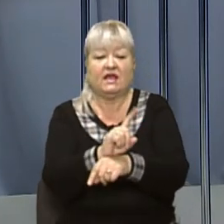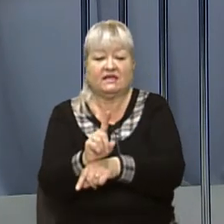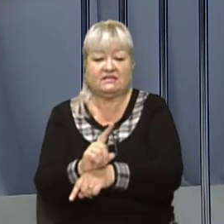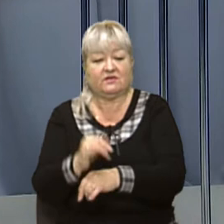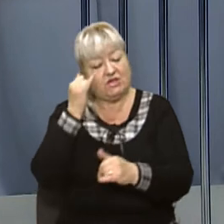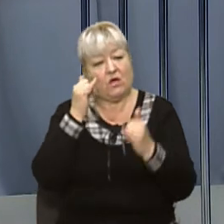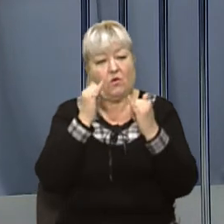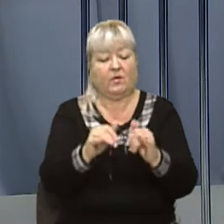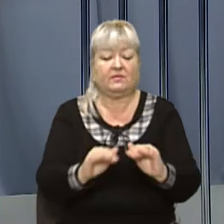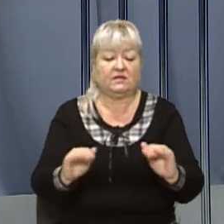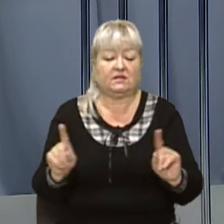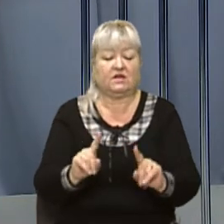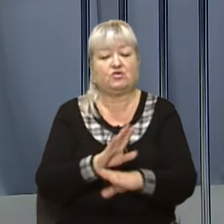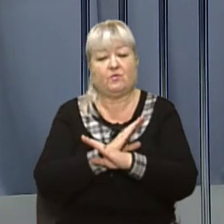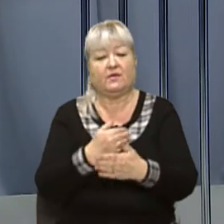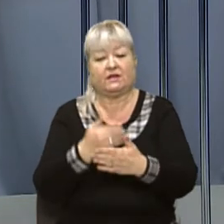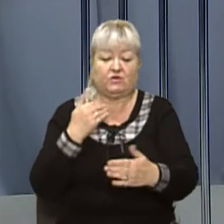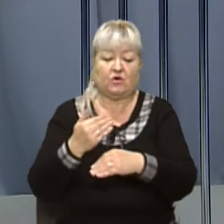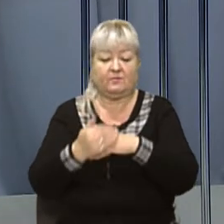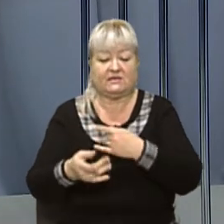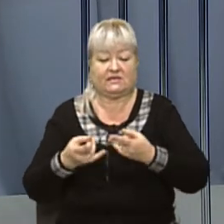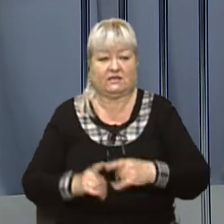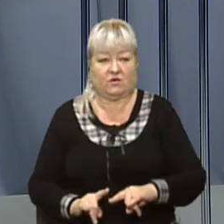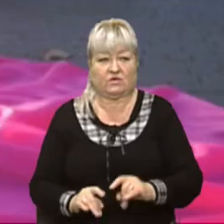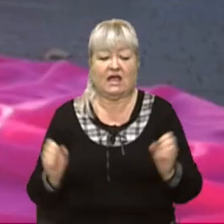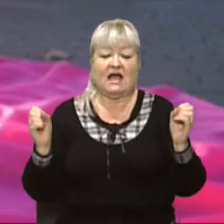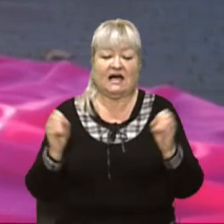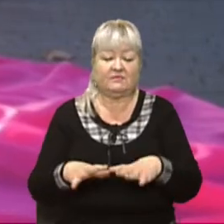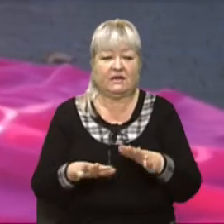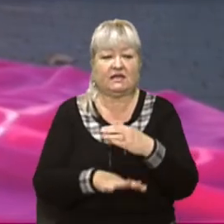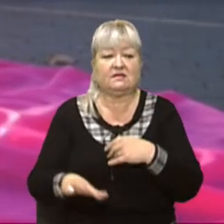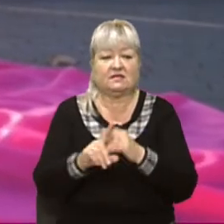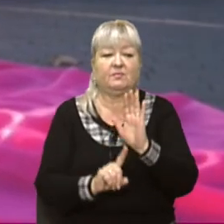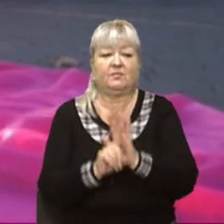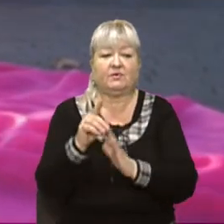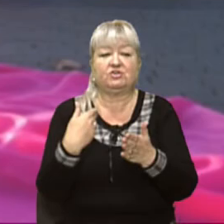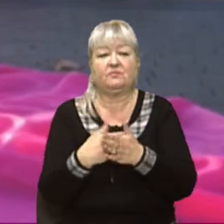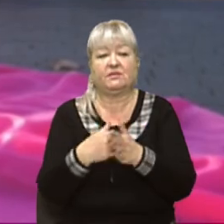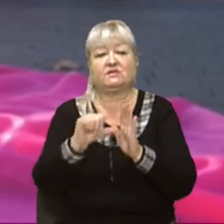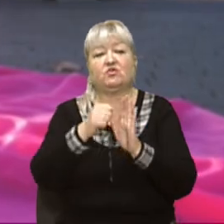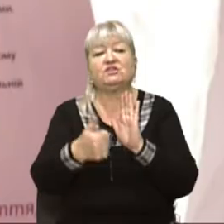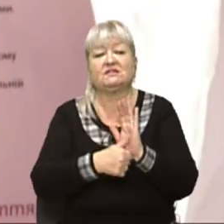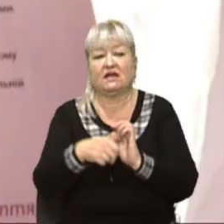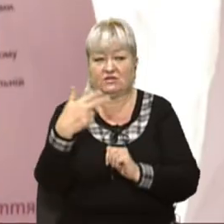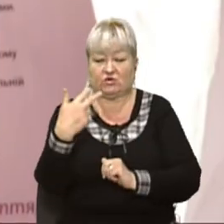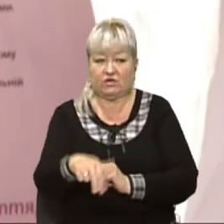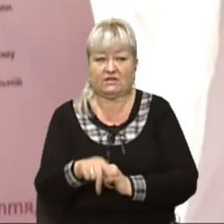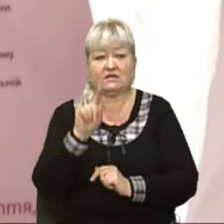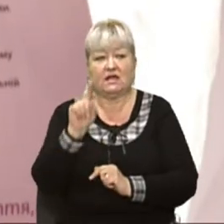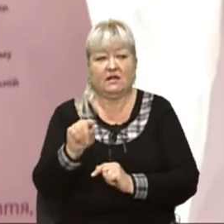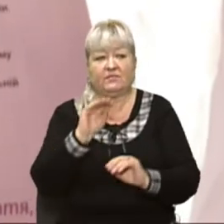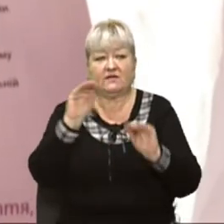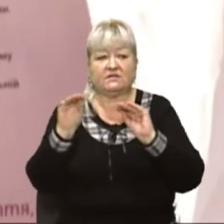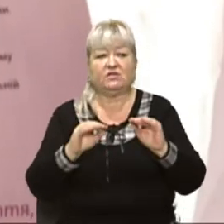час вагітності чи після народження. А збиратися на площі перед собором Святого Юра почали близько з 16.30. Там